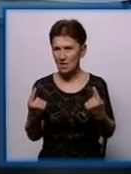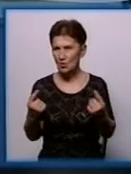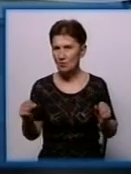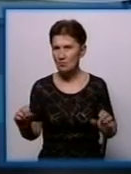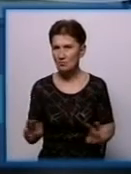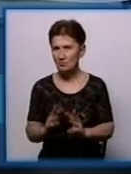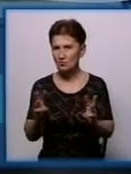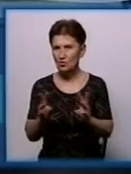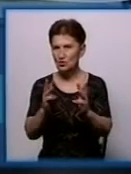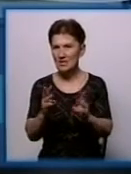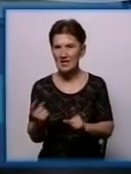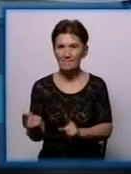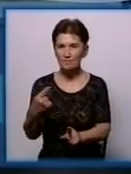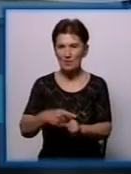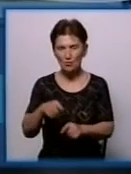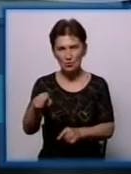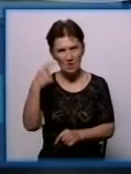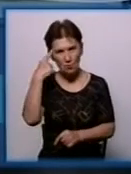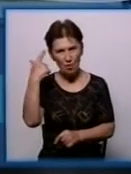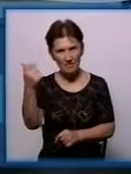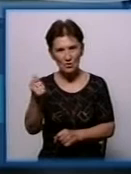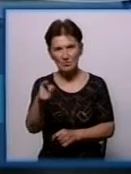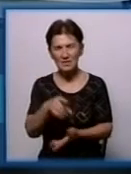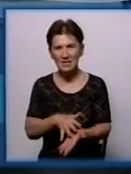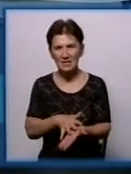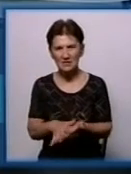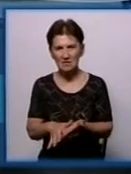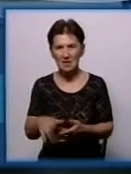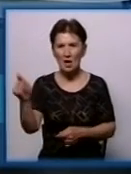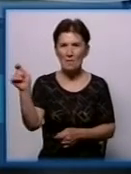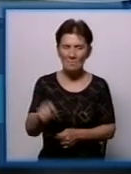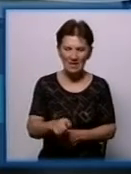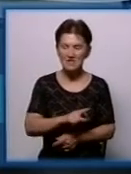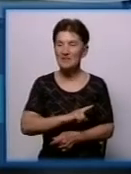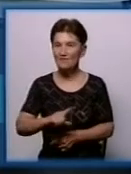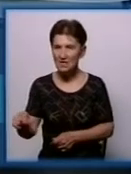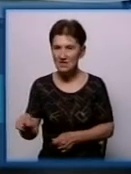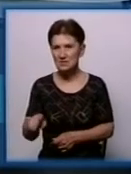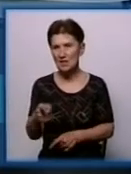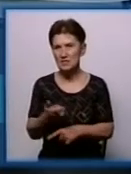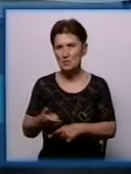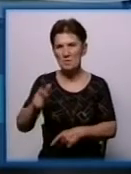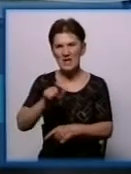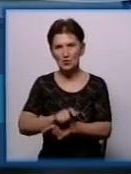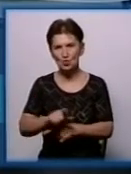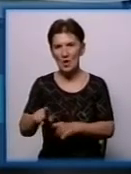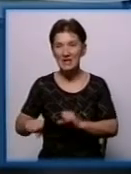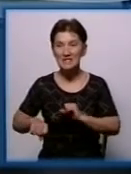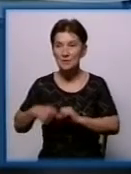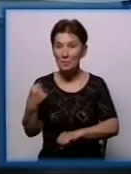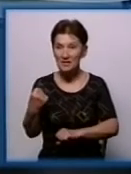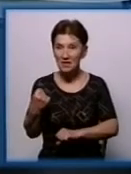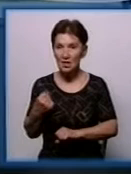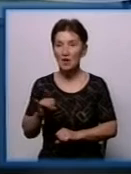там вогонь, плюс повідомлення, затрата на виїзд, приїзд. Таким чином це набагато збільшує збитки від пожежі